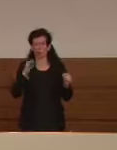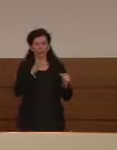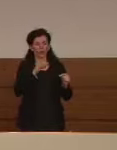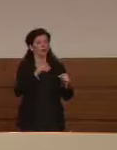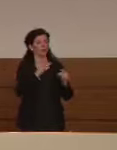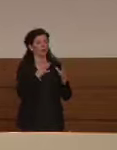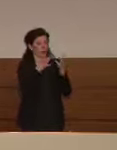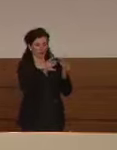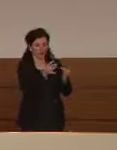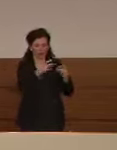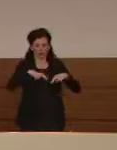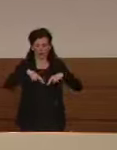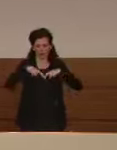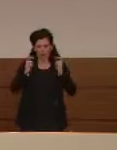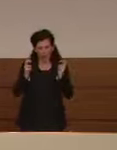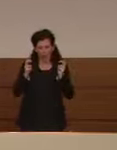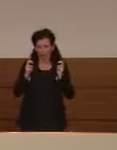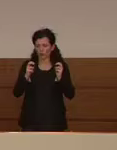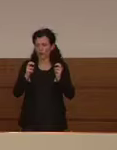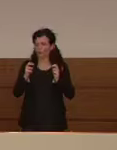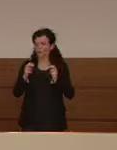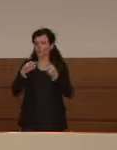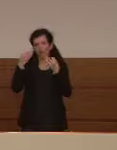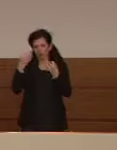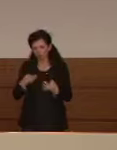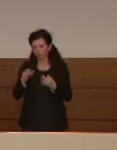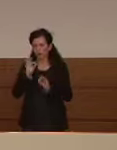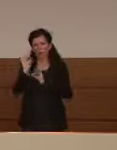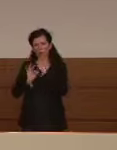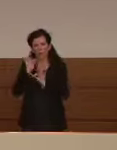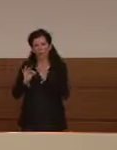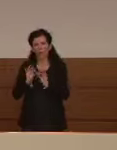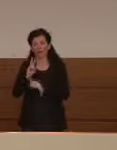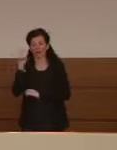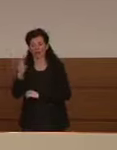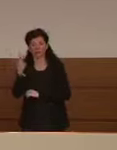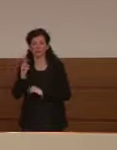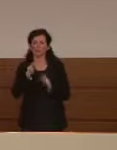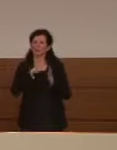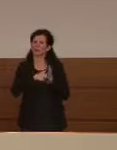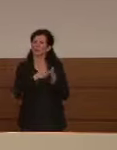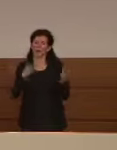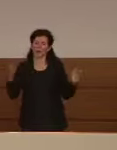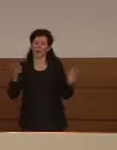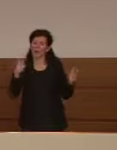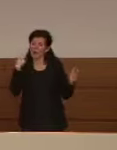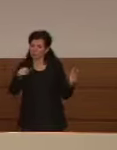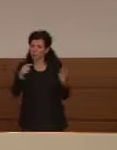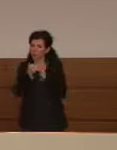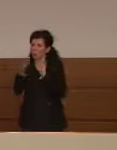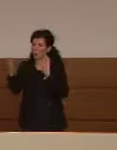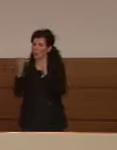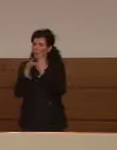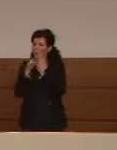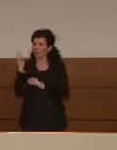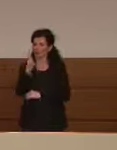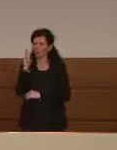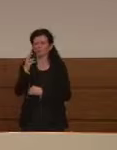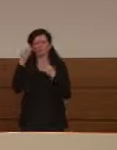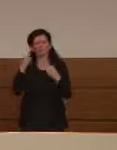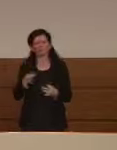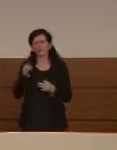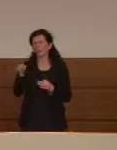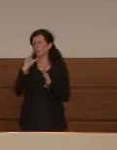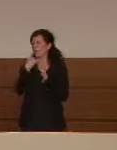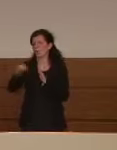la notifica quindi questo purtroppo sarà l'ultimo degli indicatori che noi vedremo deflettere e